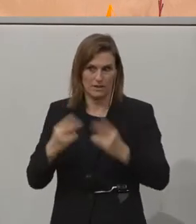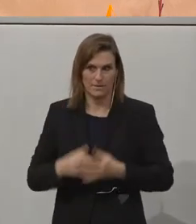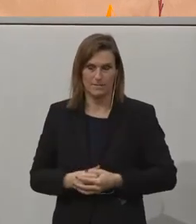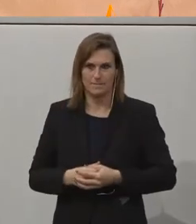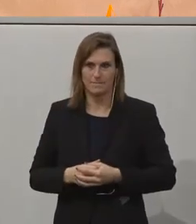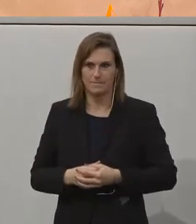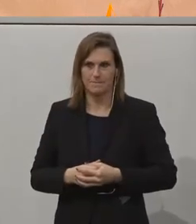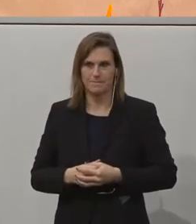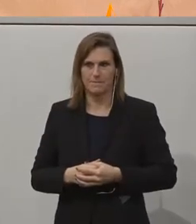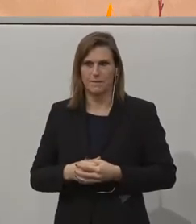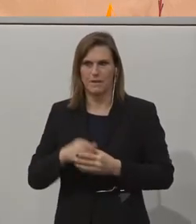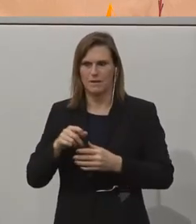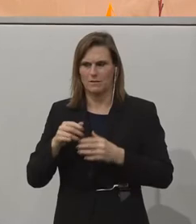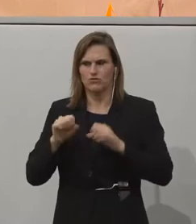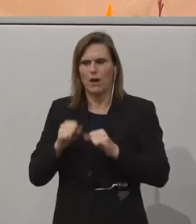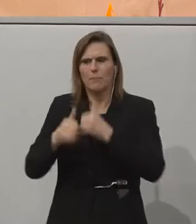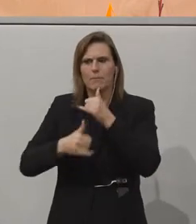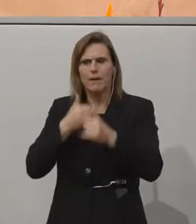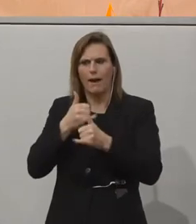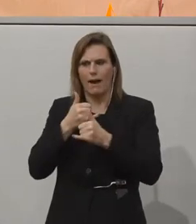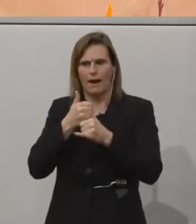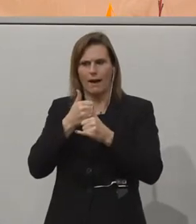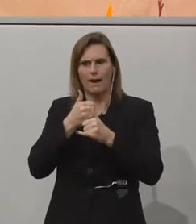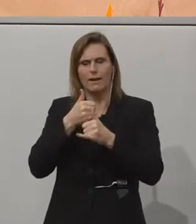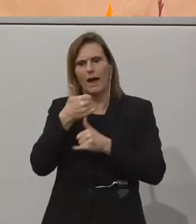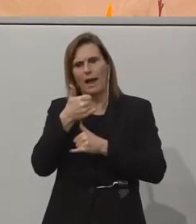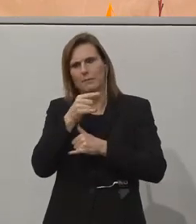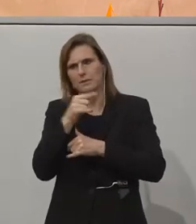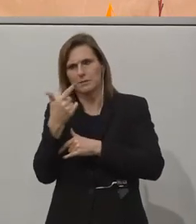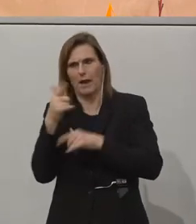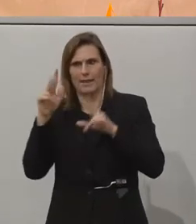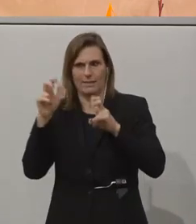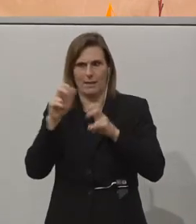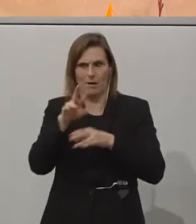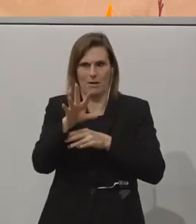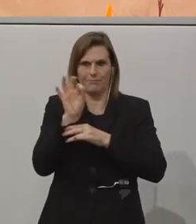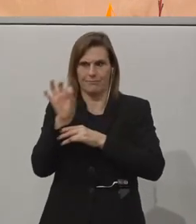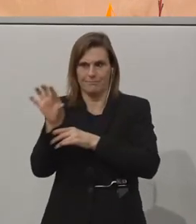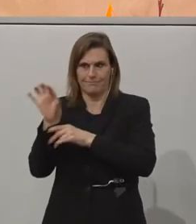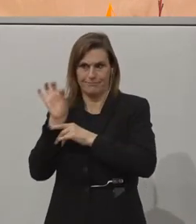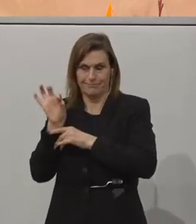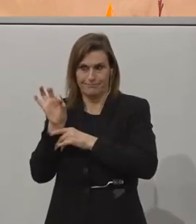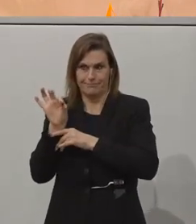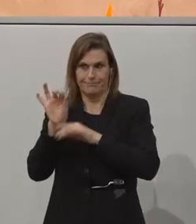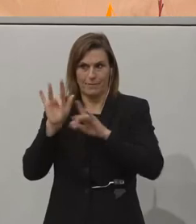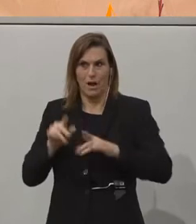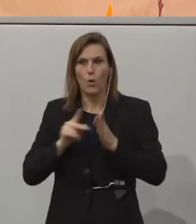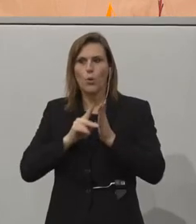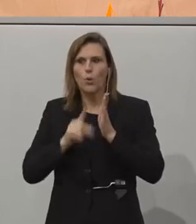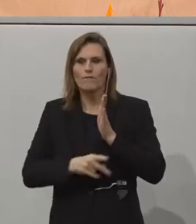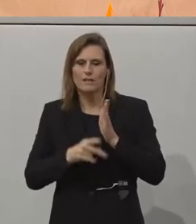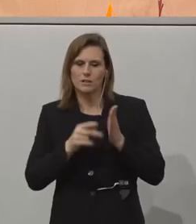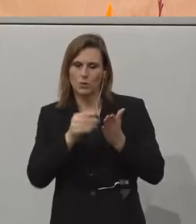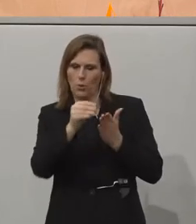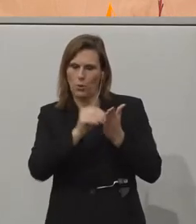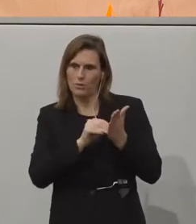Wir konzentrieren uns jedes Jahr auf ein bis zwei Themen, die wir aus der Konvention herausnehmen. Das